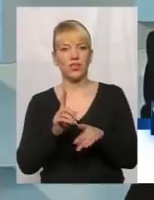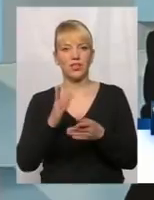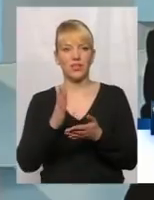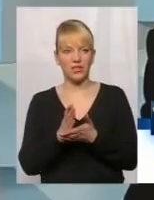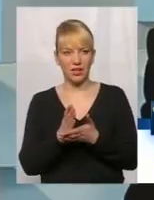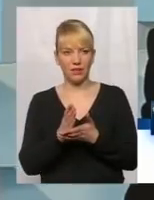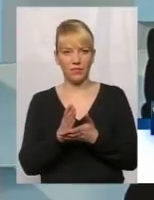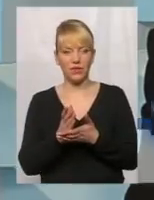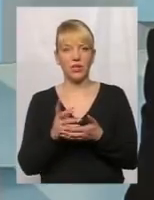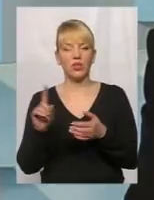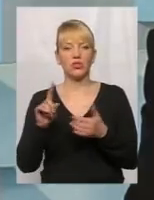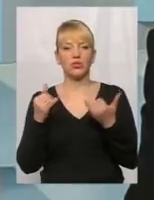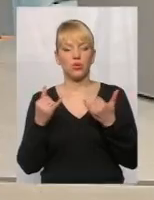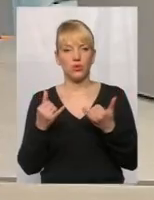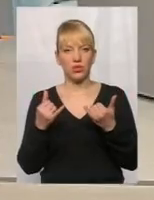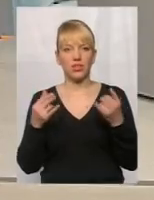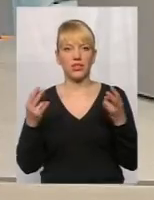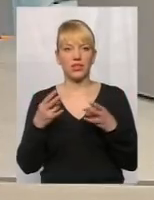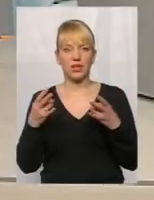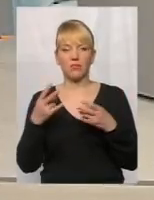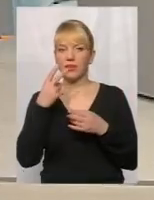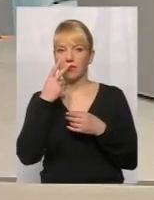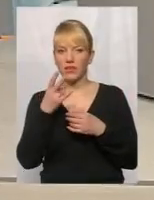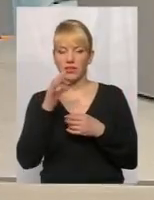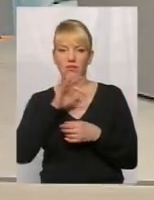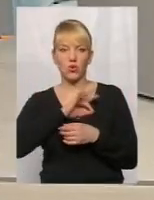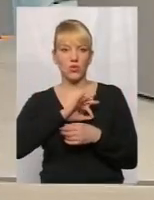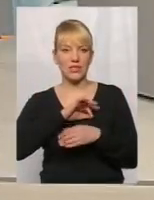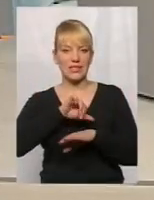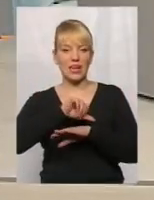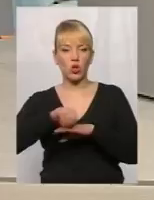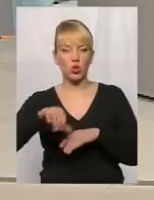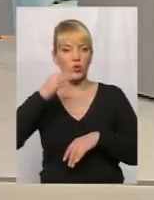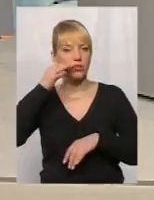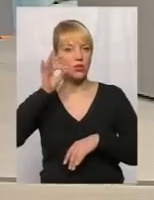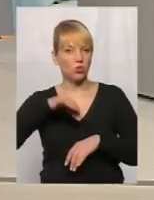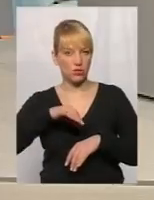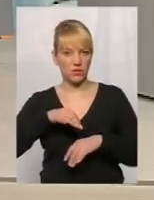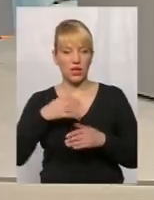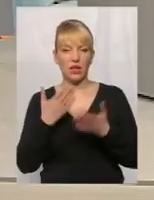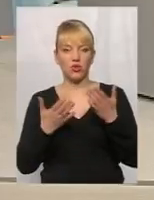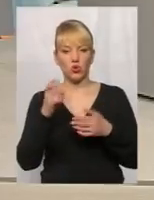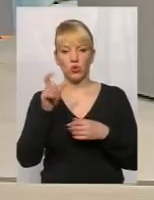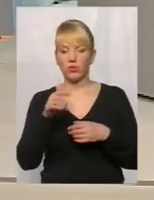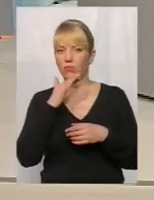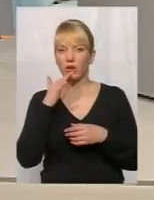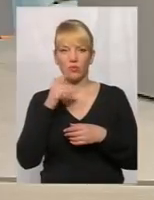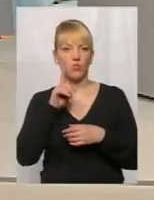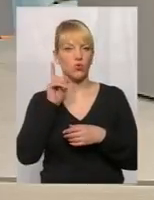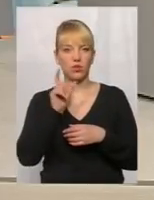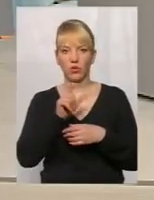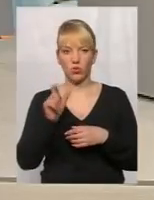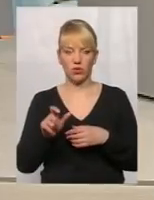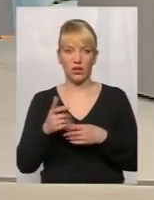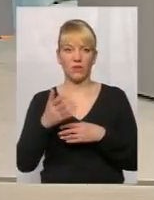діагнозах. Що сьогодні треба вже дивитися, використовуючи закордонний досвід, що люди, наприклад, зараз дуже багато молодих людей,